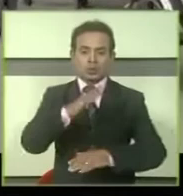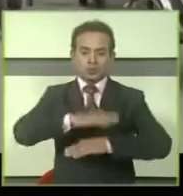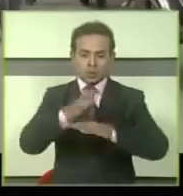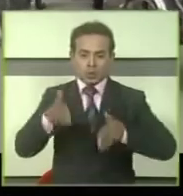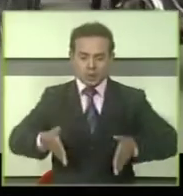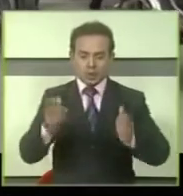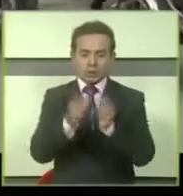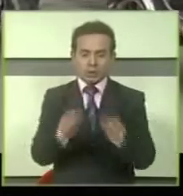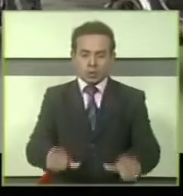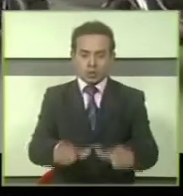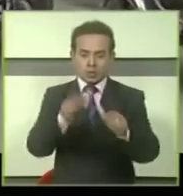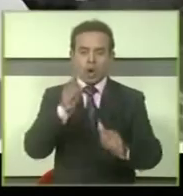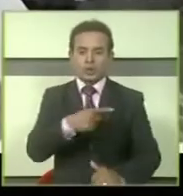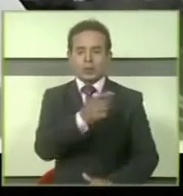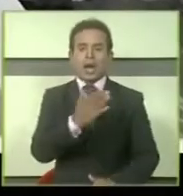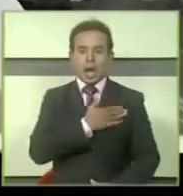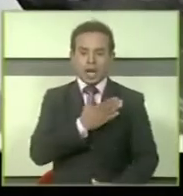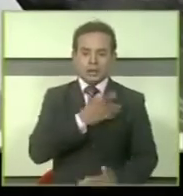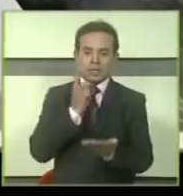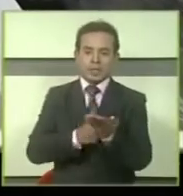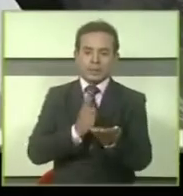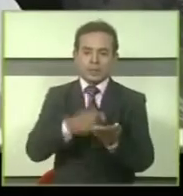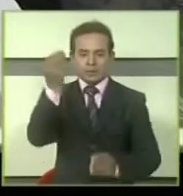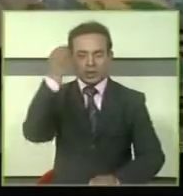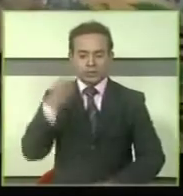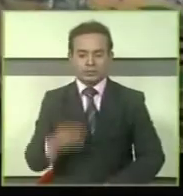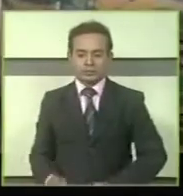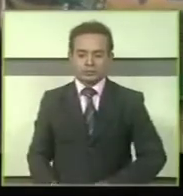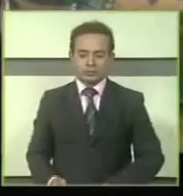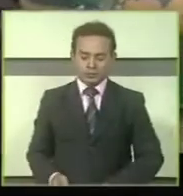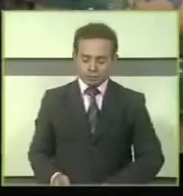হবে এমন্টাই আশা শন্স লিষ্টো দে বা িমসে হবেকরা আশছাই তল্সি হব্যবুস্তাই